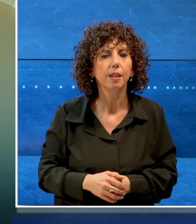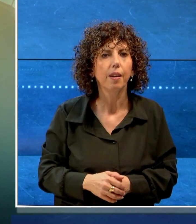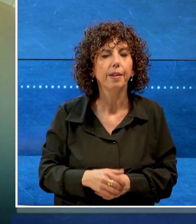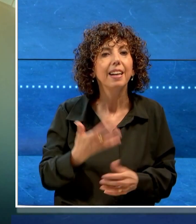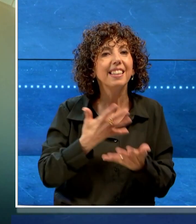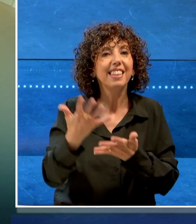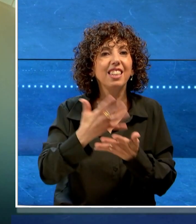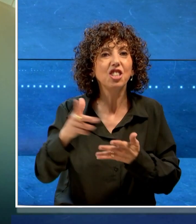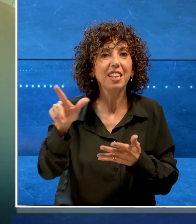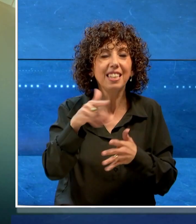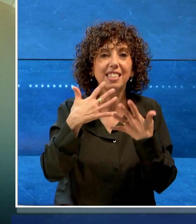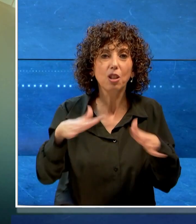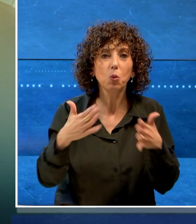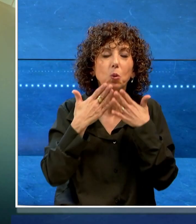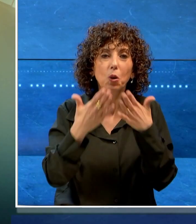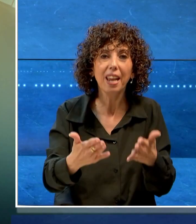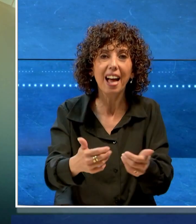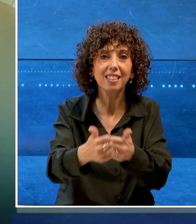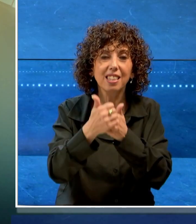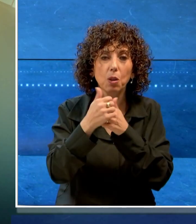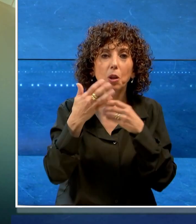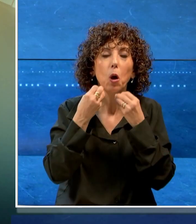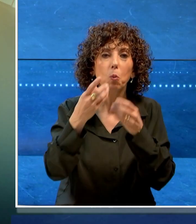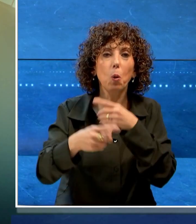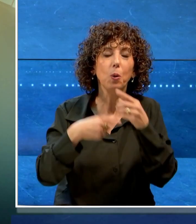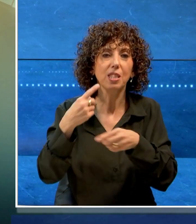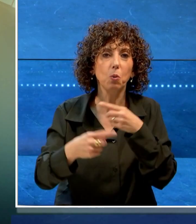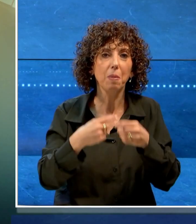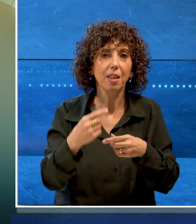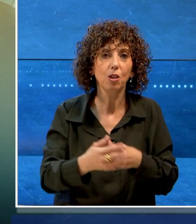E con il TGLIS è tutto, grazie per averci seguito, buon proseguimento.